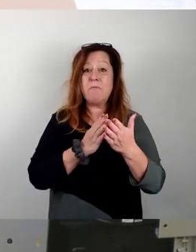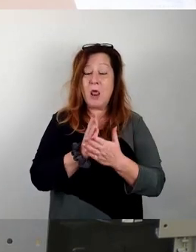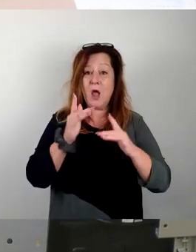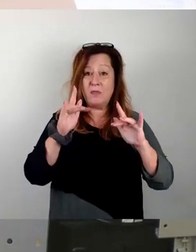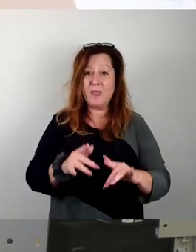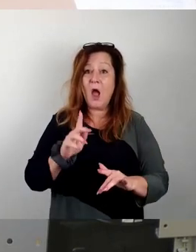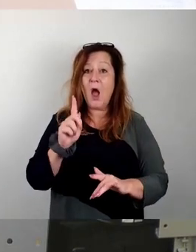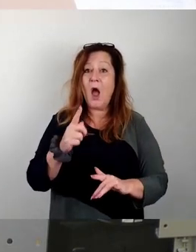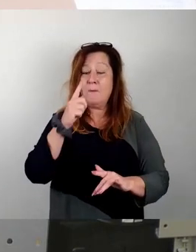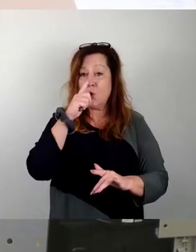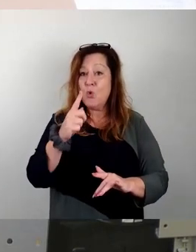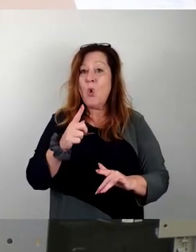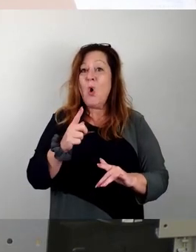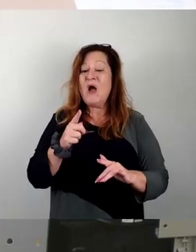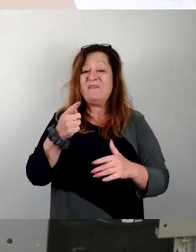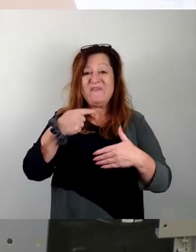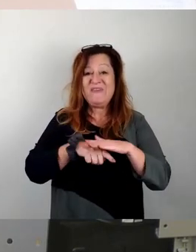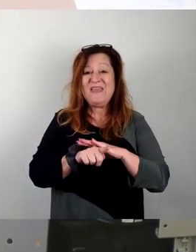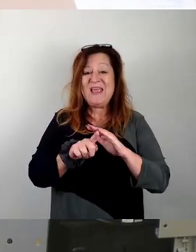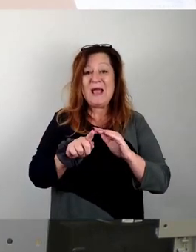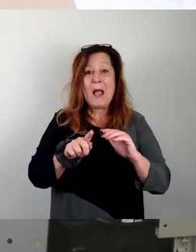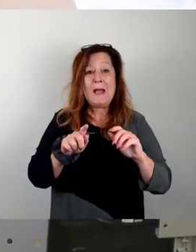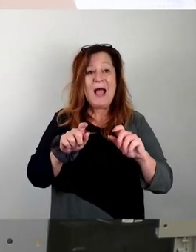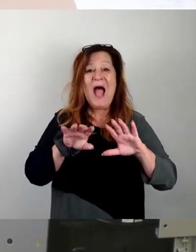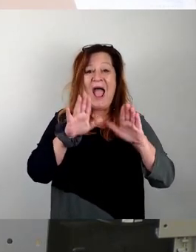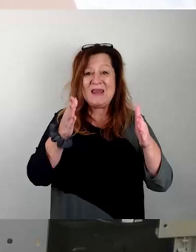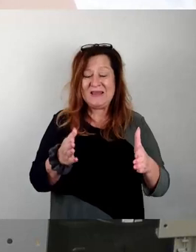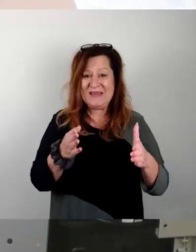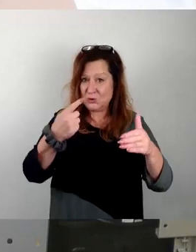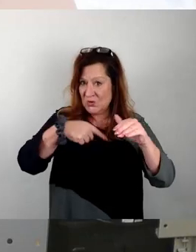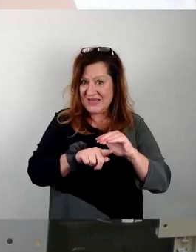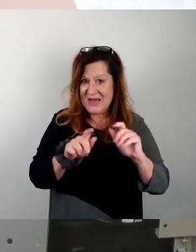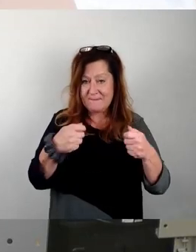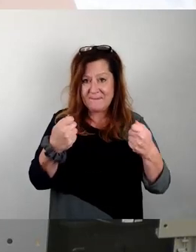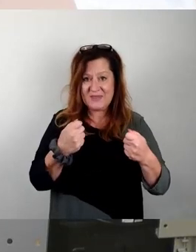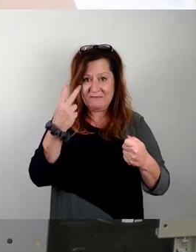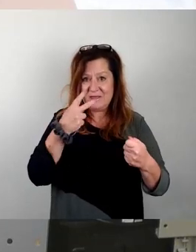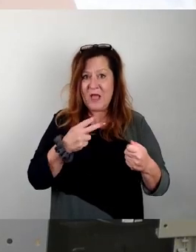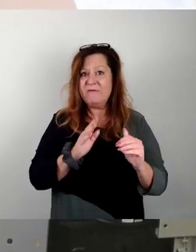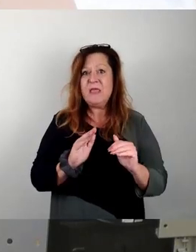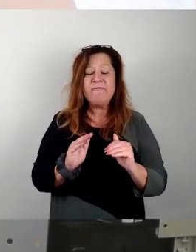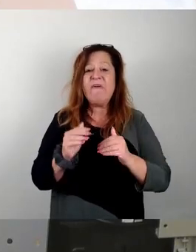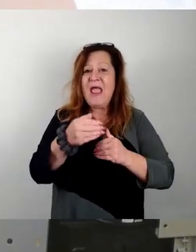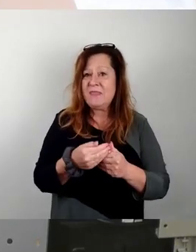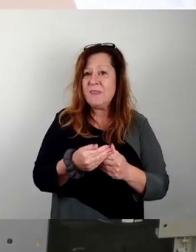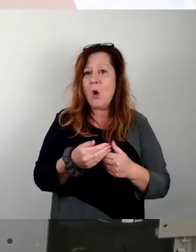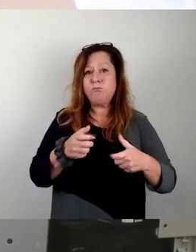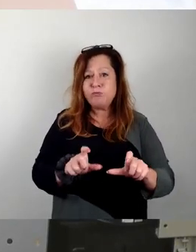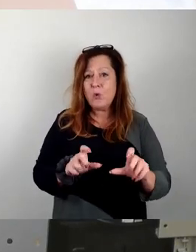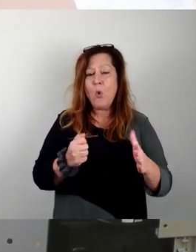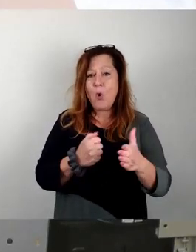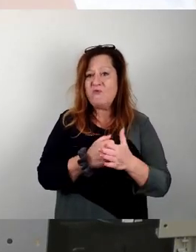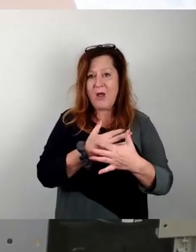sicheren Betriebs der Einrichtung betrachtet werden sollten. Gemeint sind Verhinderungen von Unfällen, Renten und dergleichen.